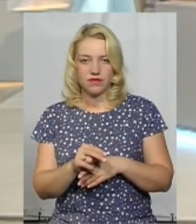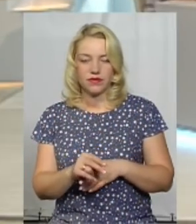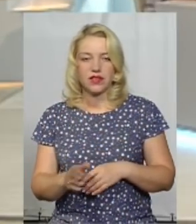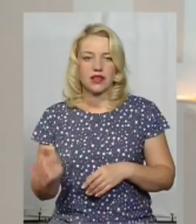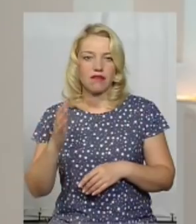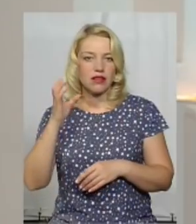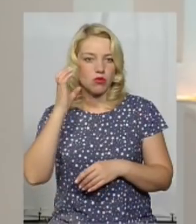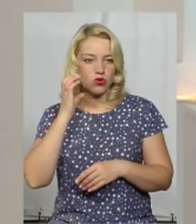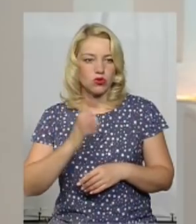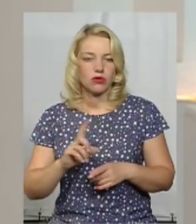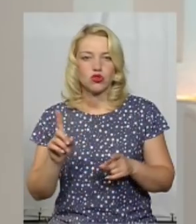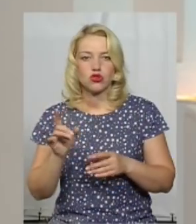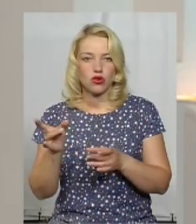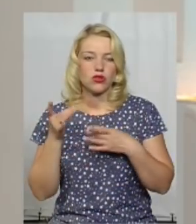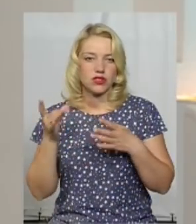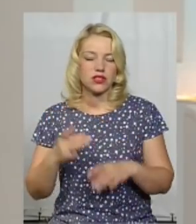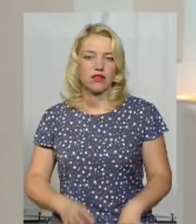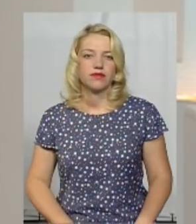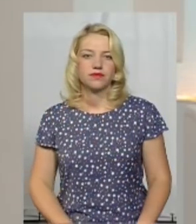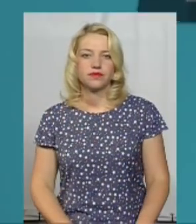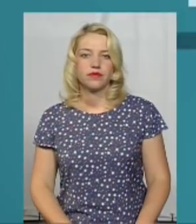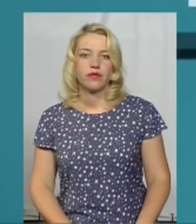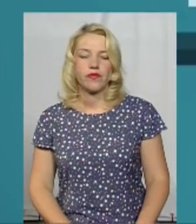Давайте послухаємо, що він нам розповів.